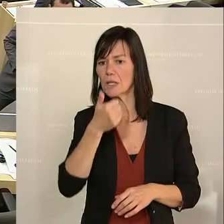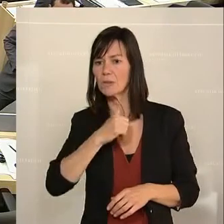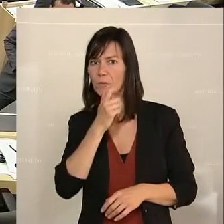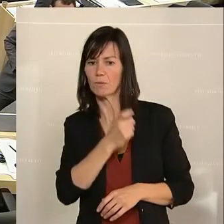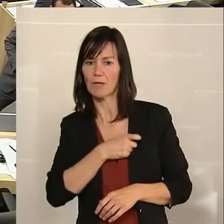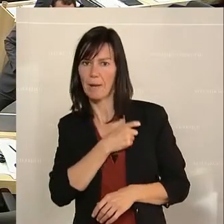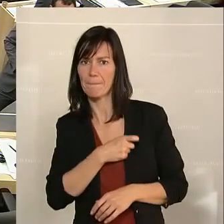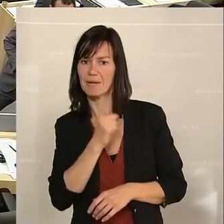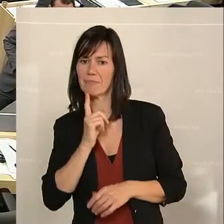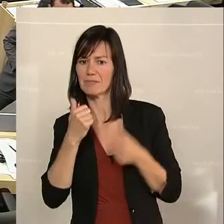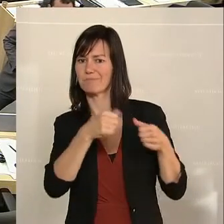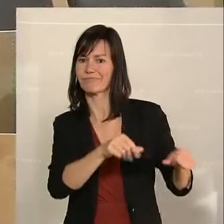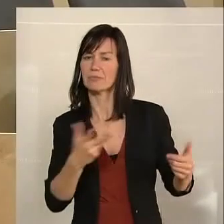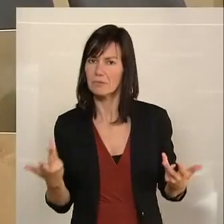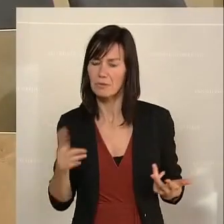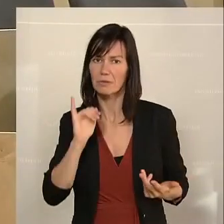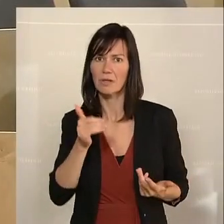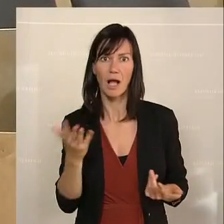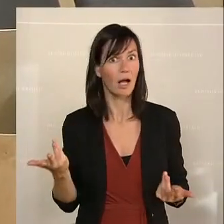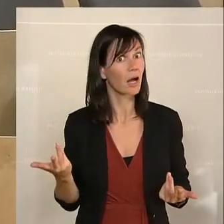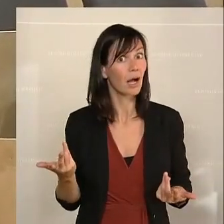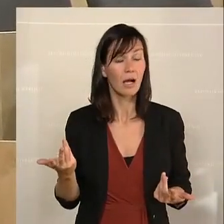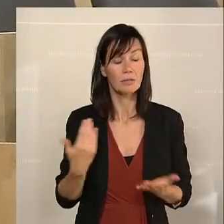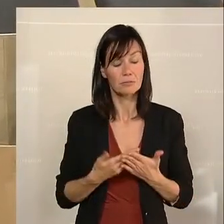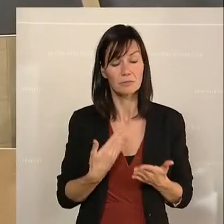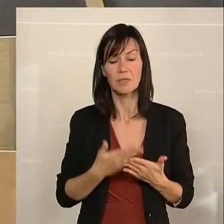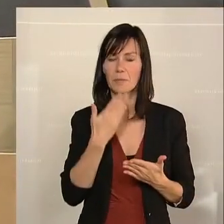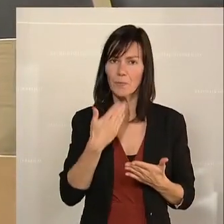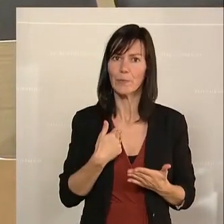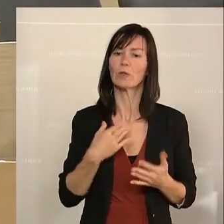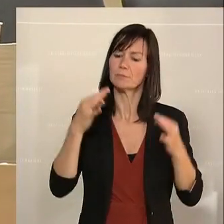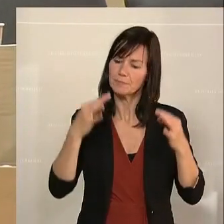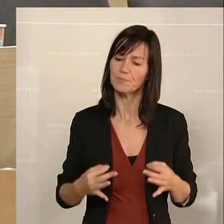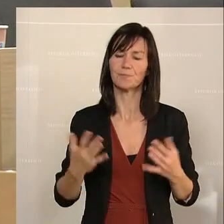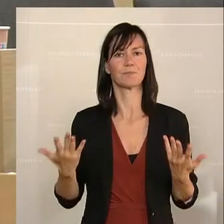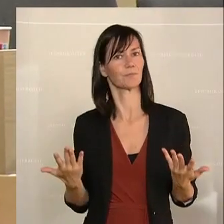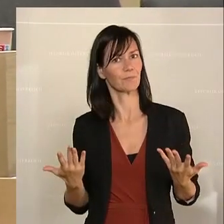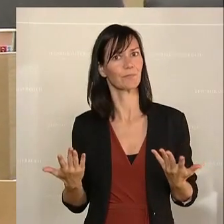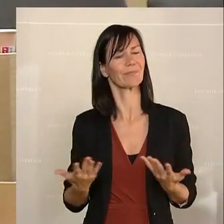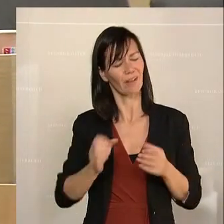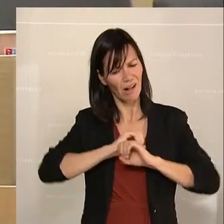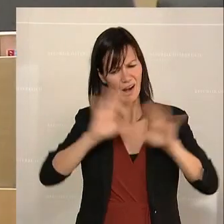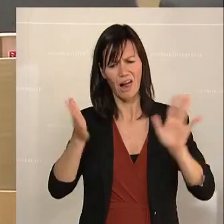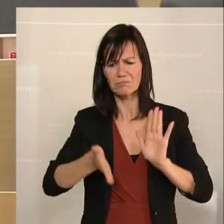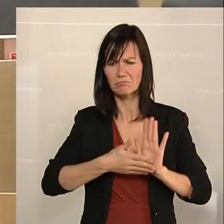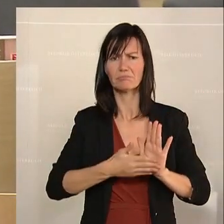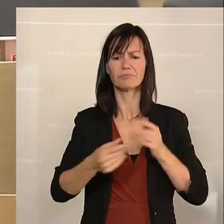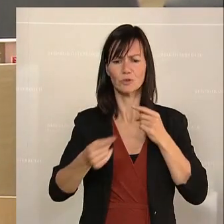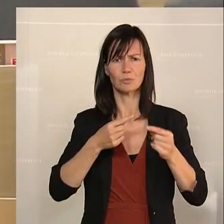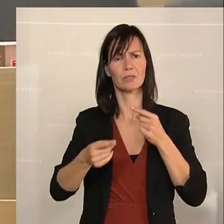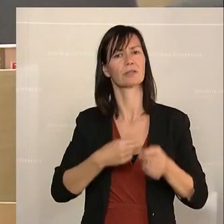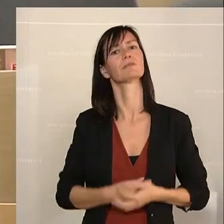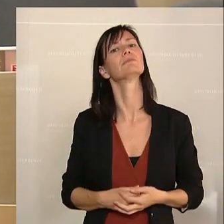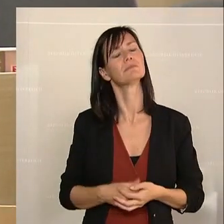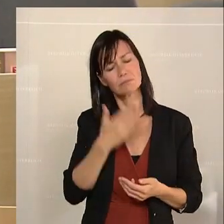Grünen hier wieder durchgezogen wird. Und genau deswegen wollen wir heute einmal Nägel mit Köpfen machen. Wir wollen Sie einmal